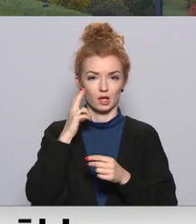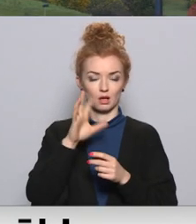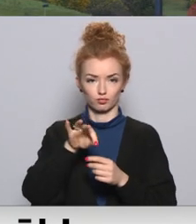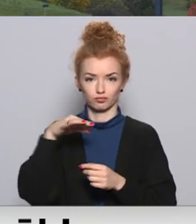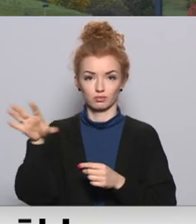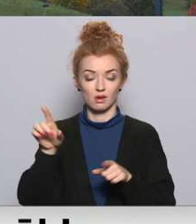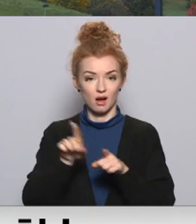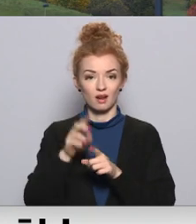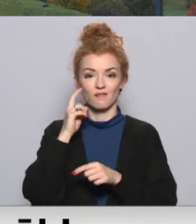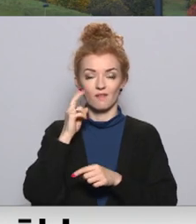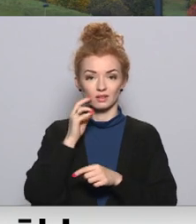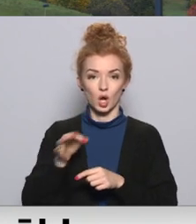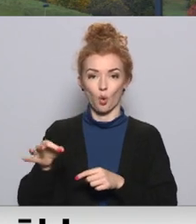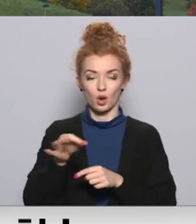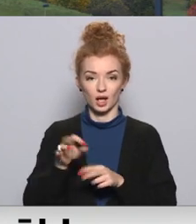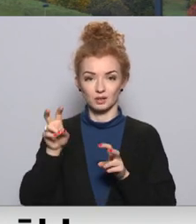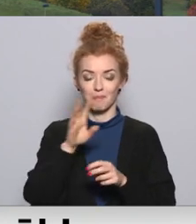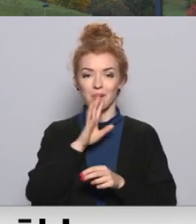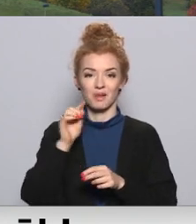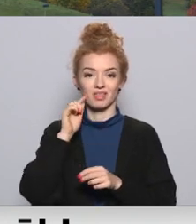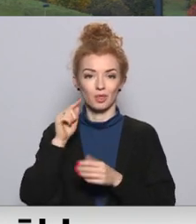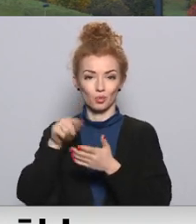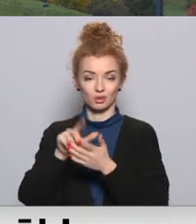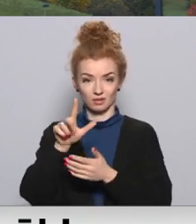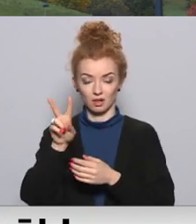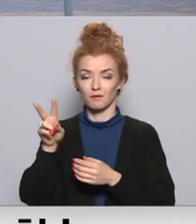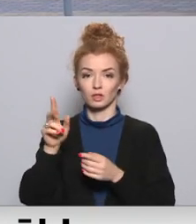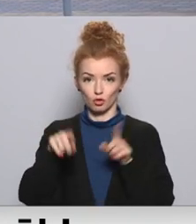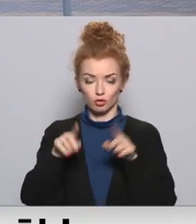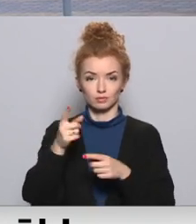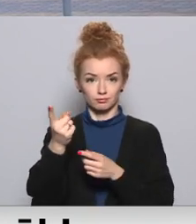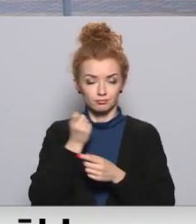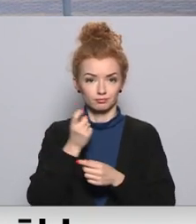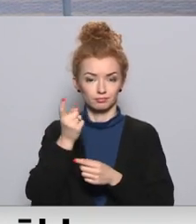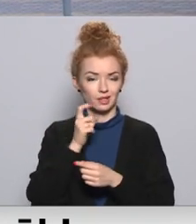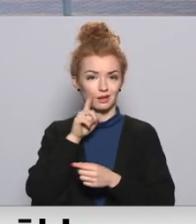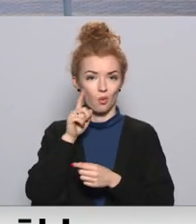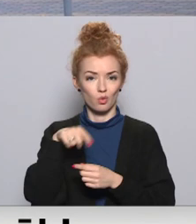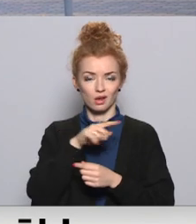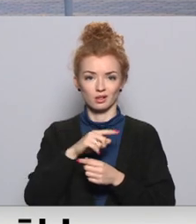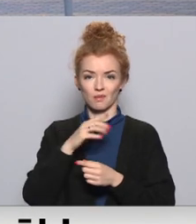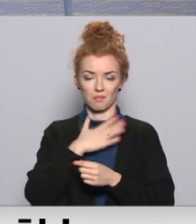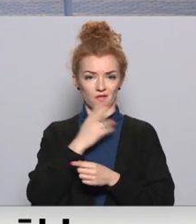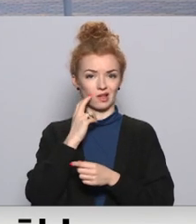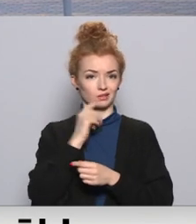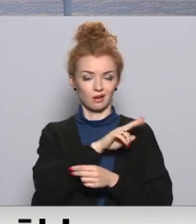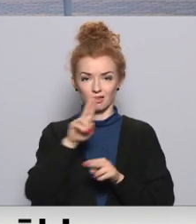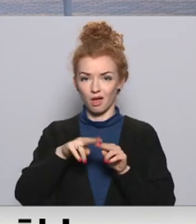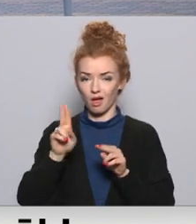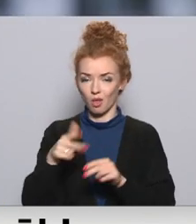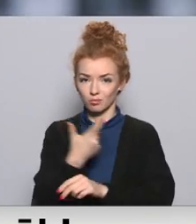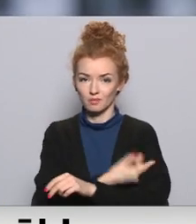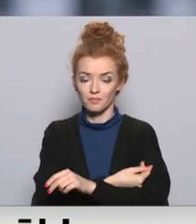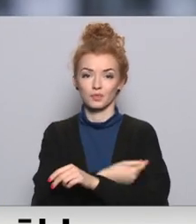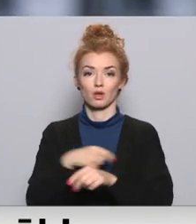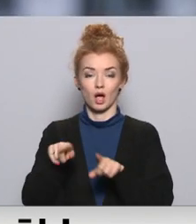Arī vecāku organizācija mammām un tētiem.lvs saņem ziņas par jauniešiem, kam ģimene neļauj vakcinēties. Par to ziņo gan radinieki,